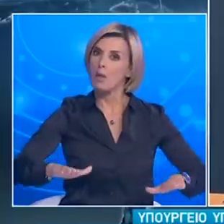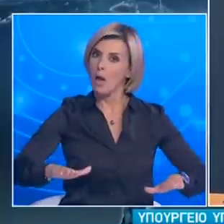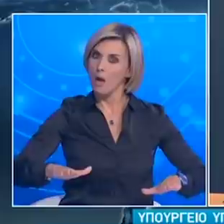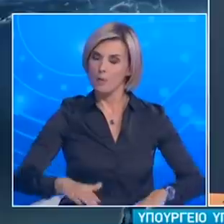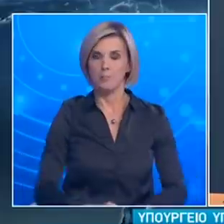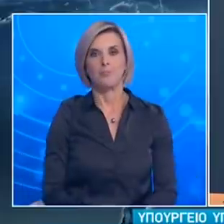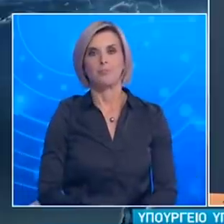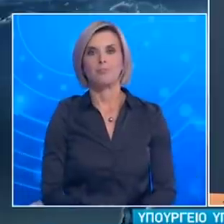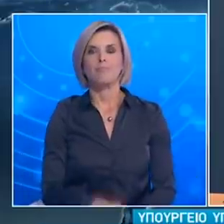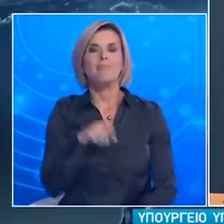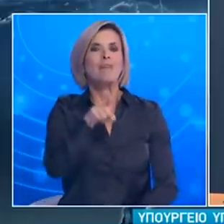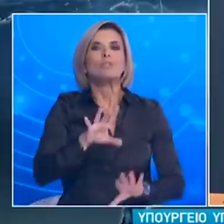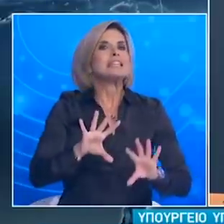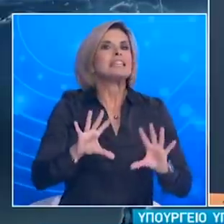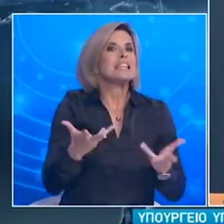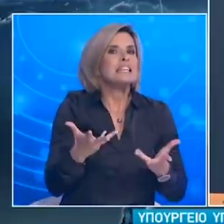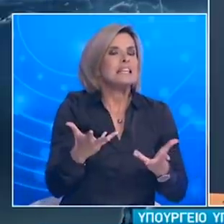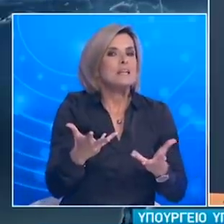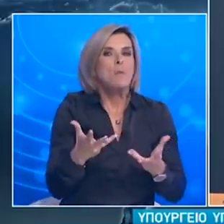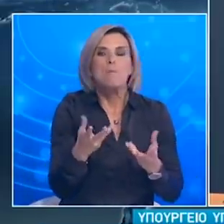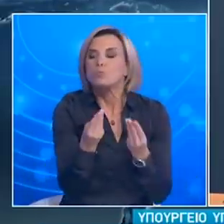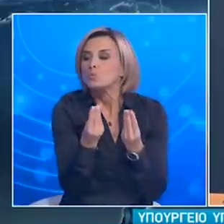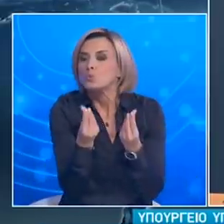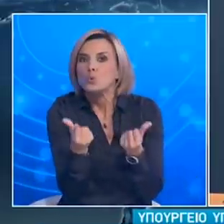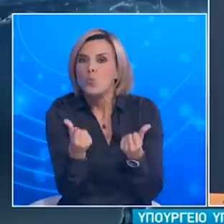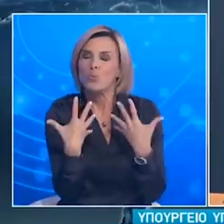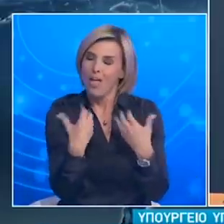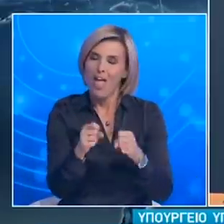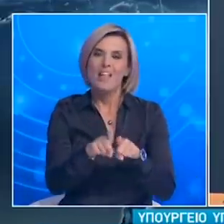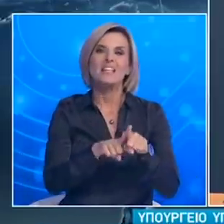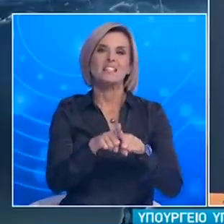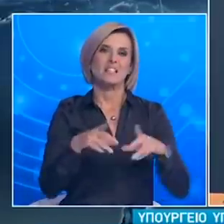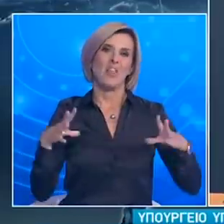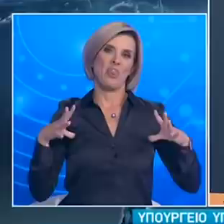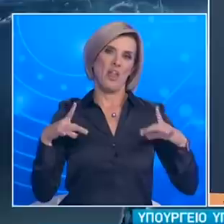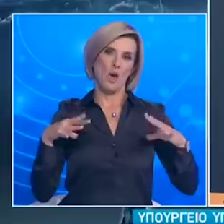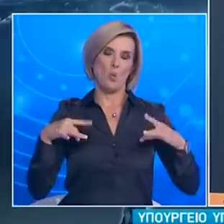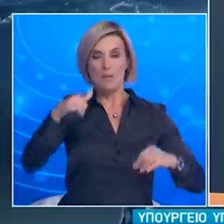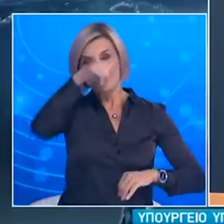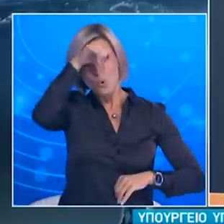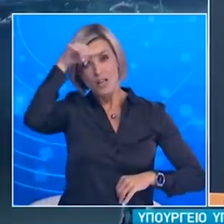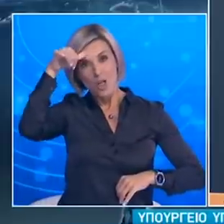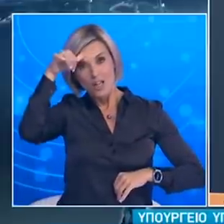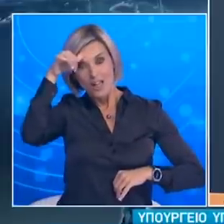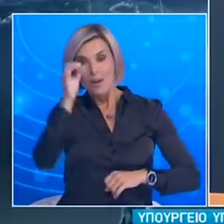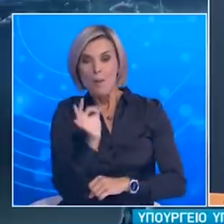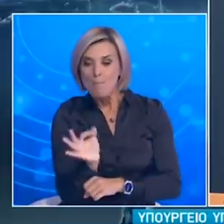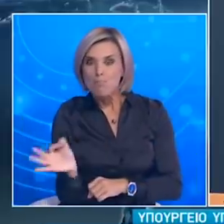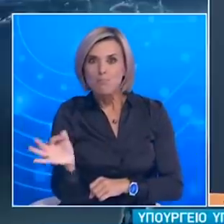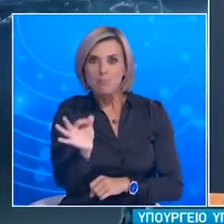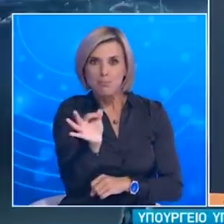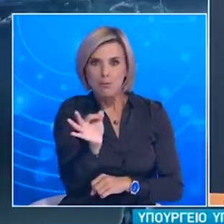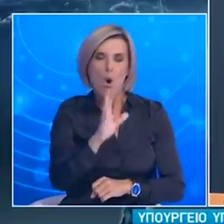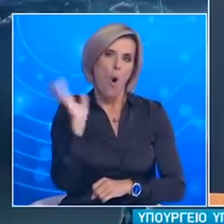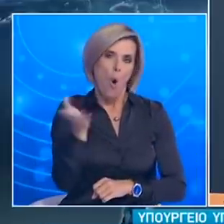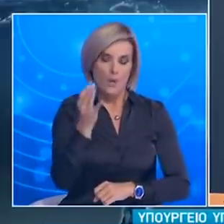Σταμπιωτικά χαρακτηριστικά αυτής της διασποράς είναι η σχέση της με διακοπές του καλοκαιριού. Ο ιός στους νέους συνήθως προκαλεί πολύ ήπια